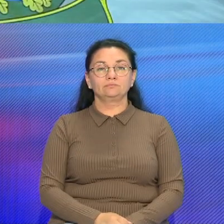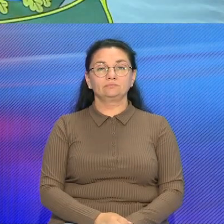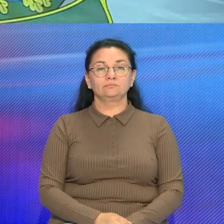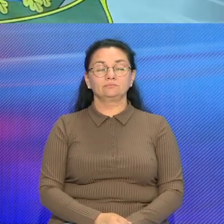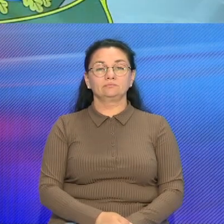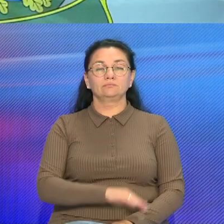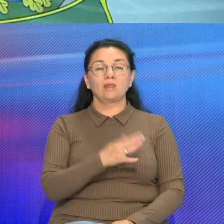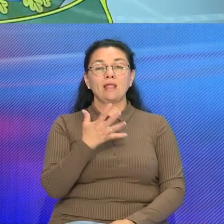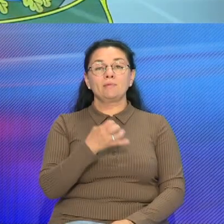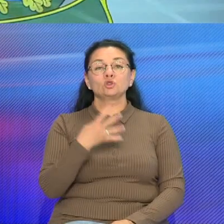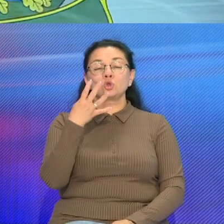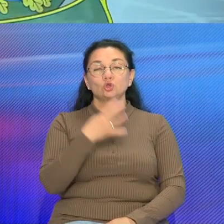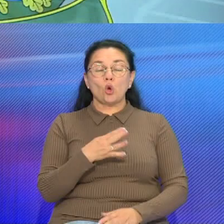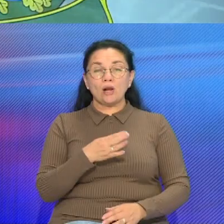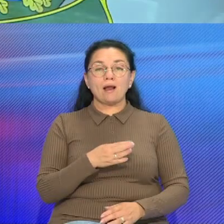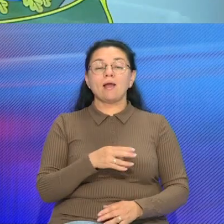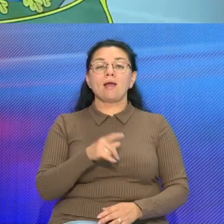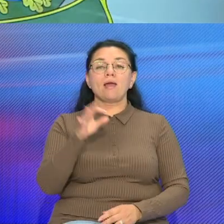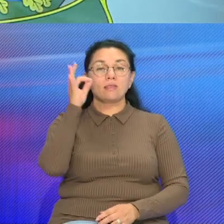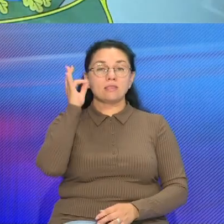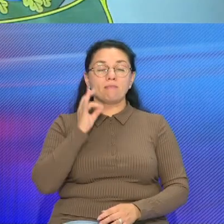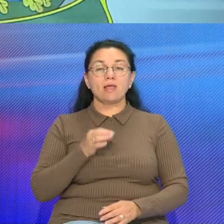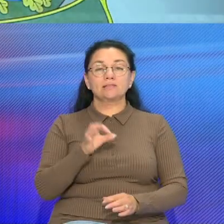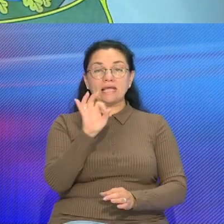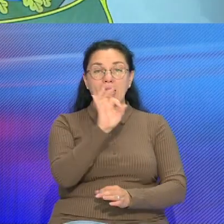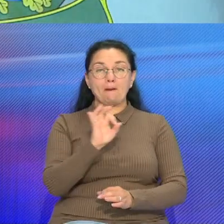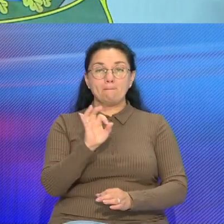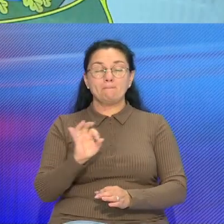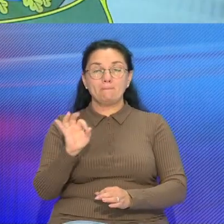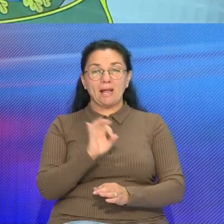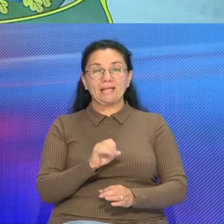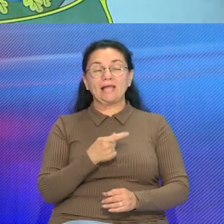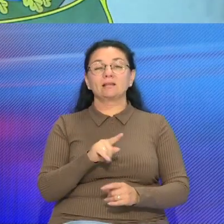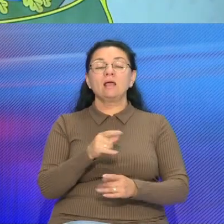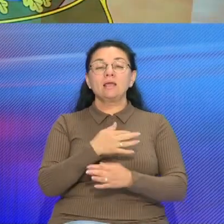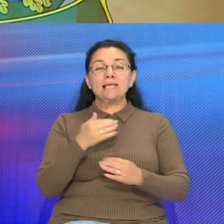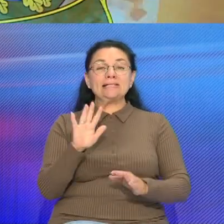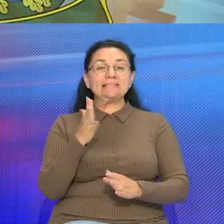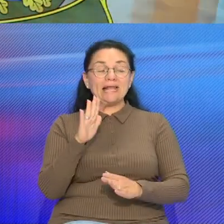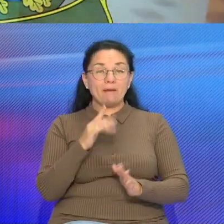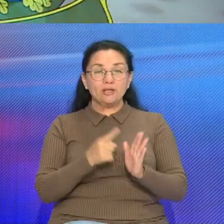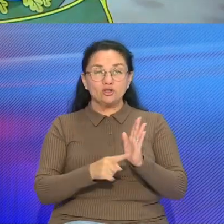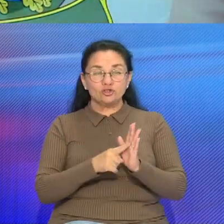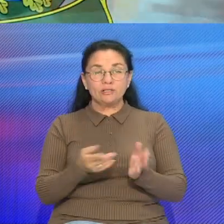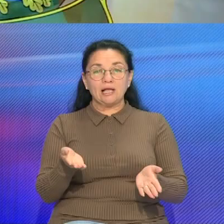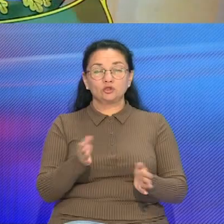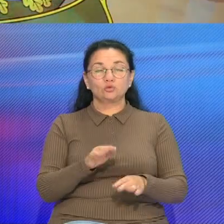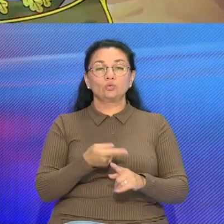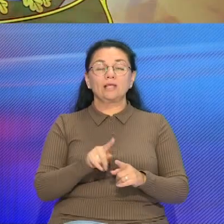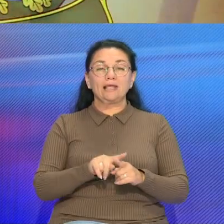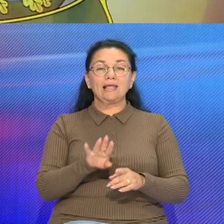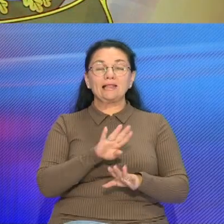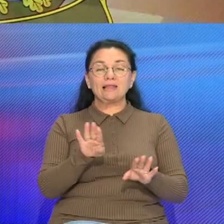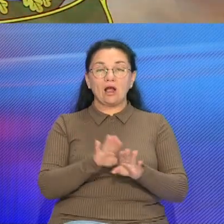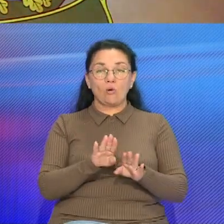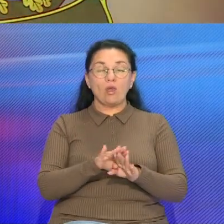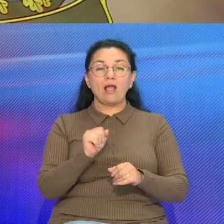540 немецких монет из выявы фашистской свастыки, каля 60 серебрных розной вартости Такі скарпы